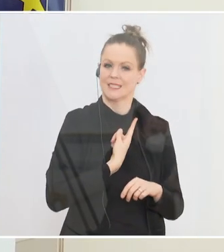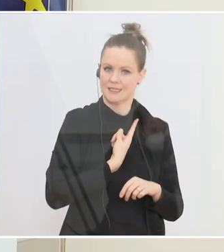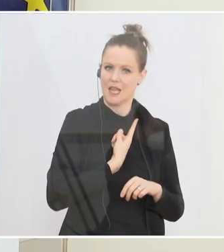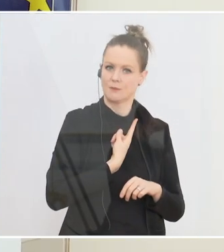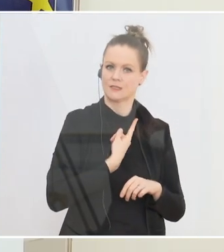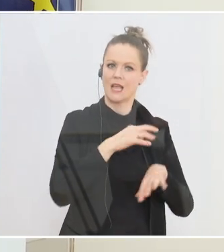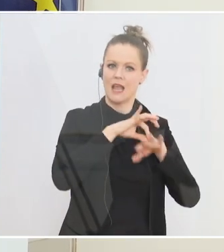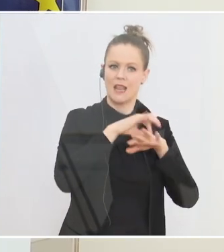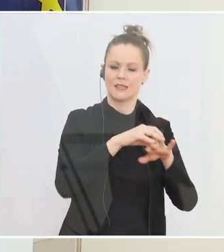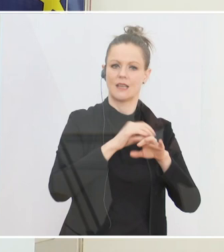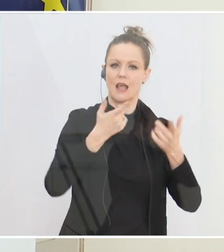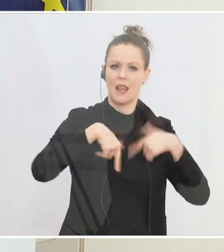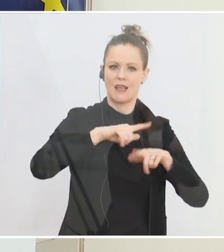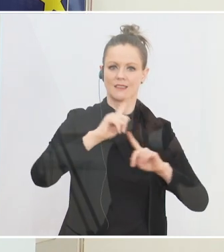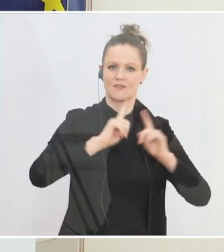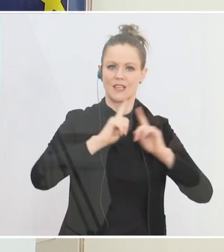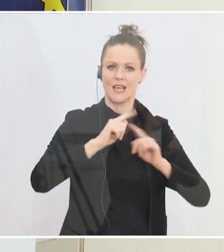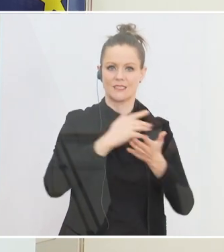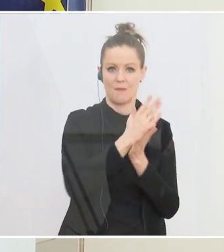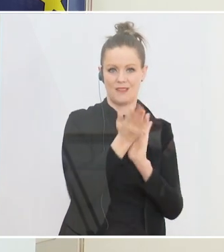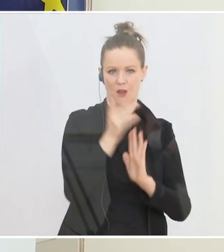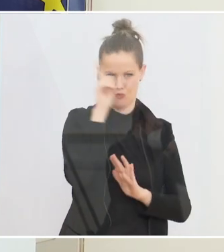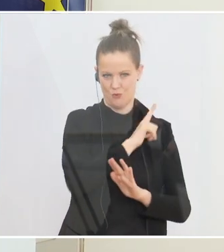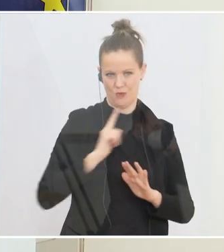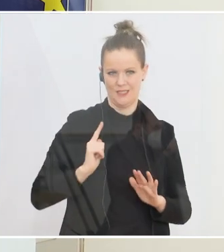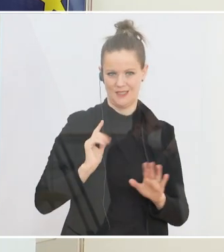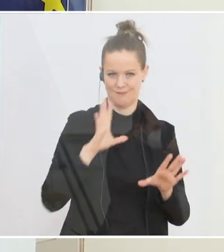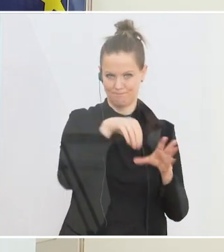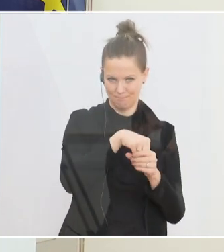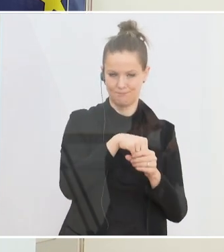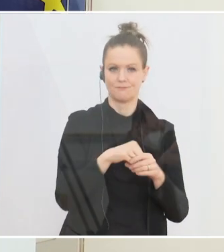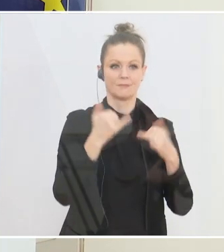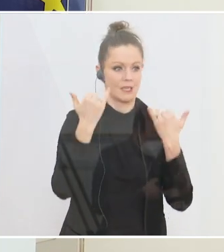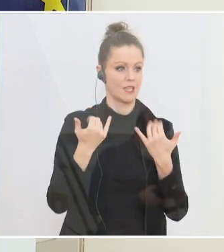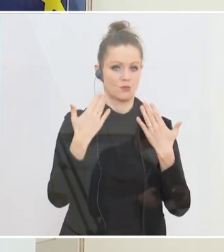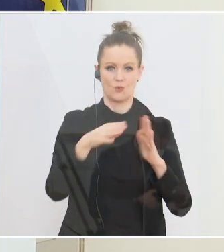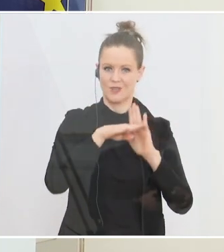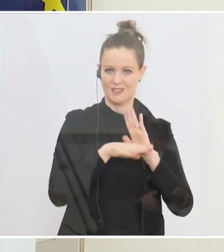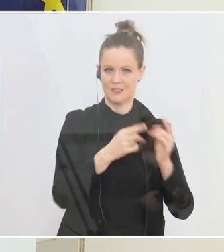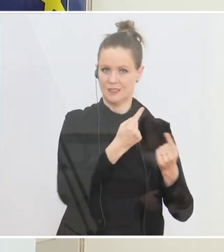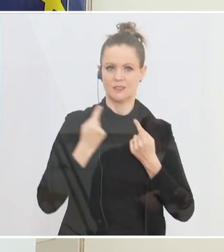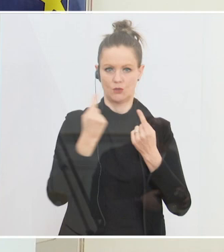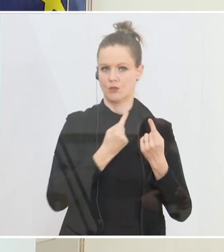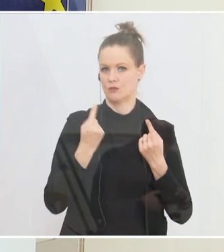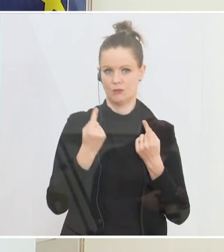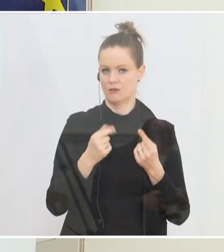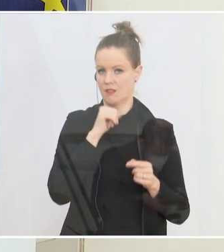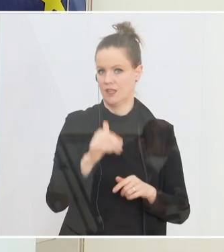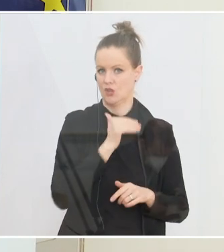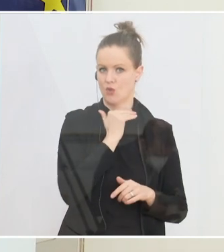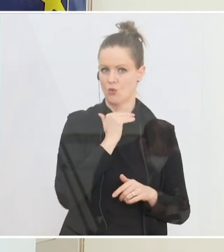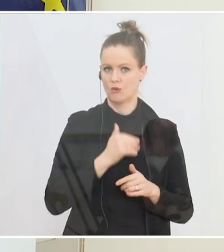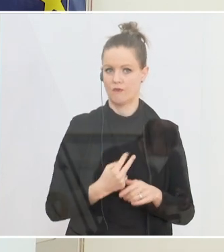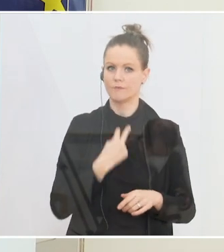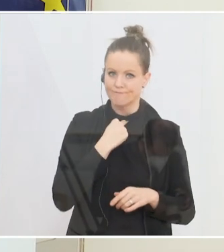Landesverkehrsabteilungen, der Polizei, haben wir jetzt einfach gemerkt, dass wir mit der bestehenden Gesetzeslage nicht mehr das Auslangen finden. Wir haben